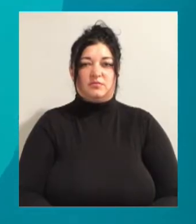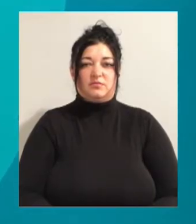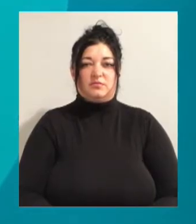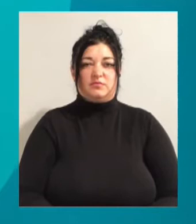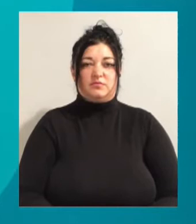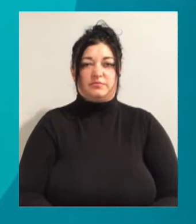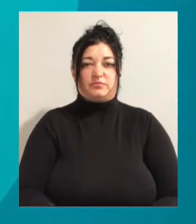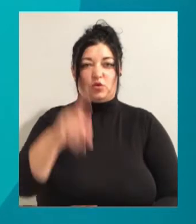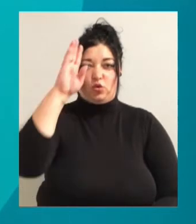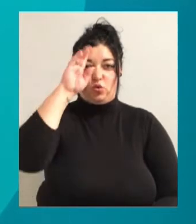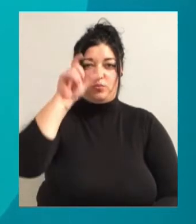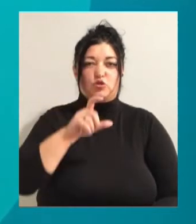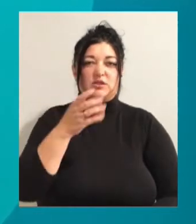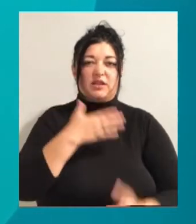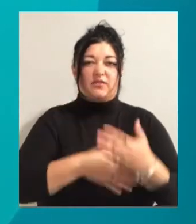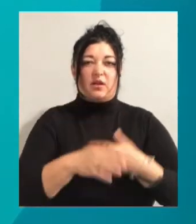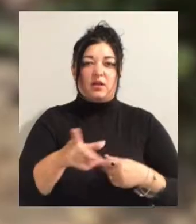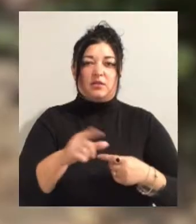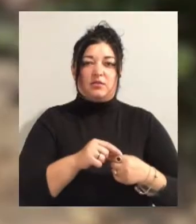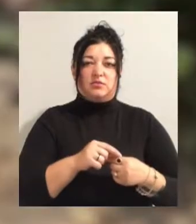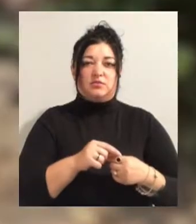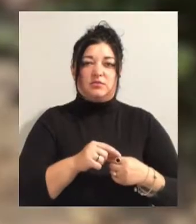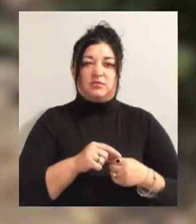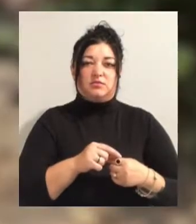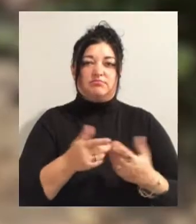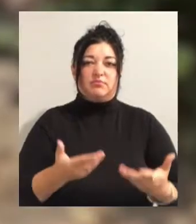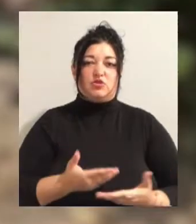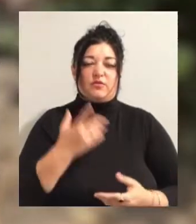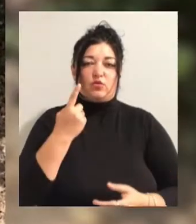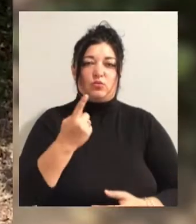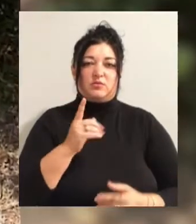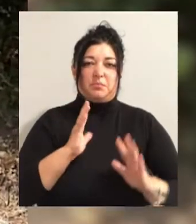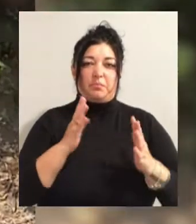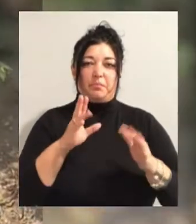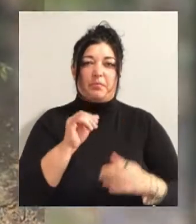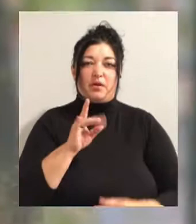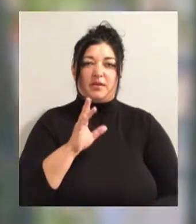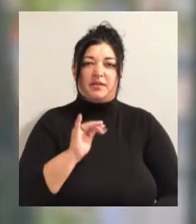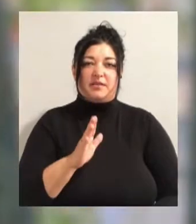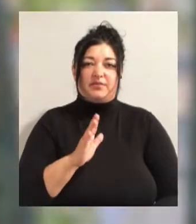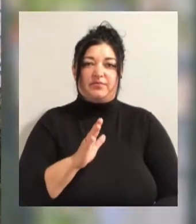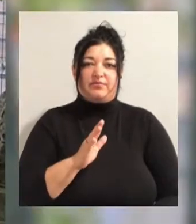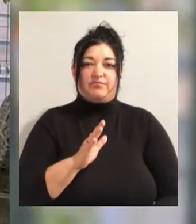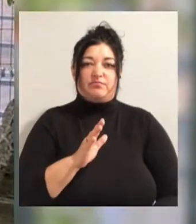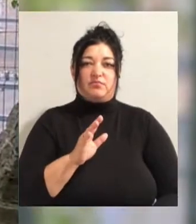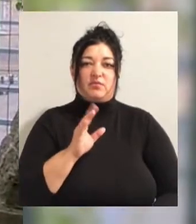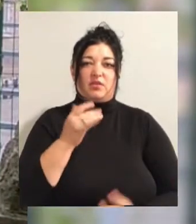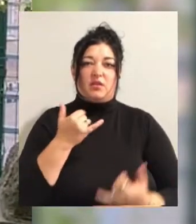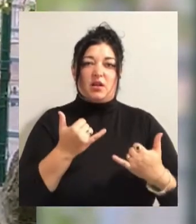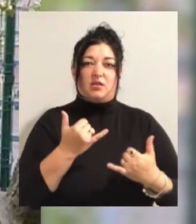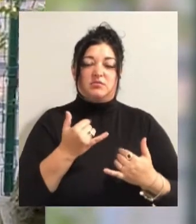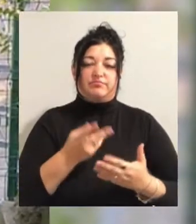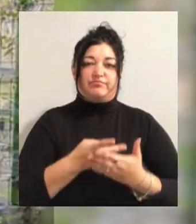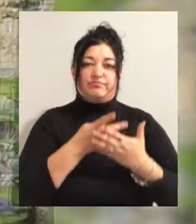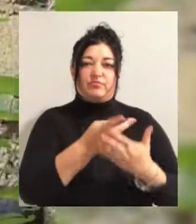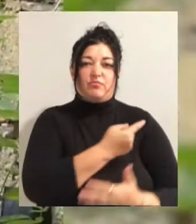Хлопчик з інвалідністю, який три доби разом з батьками мешкав в одному з ідейських парків та спав на зошитах, наразі перебуває у медичному